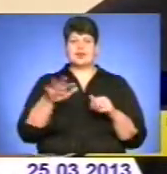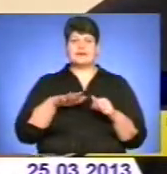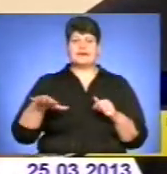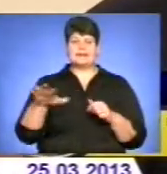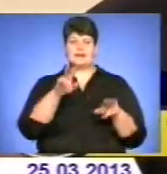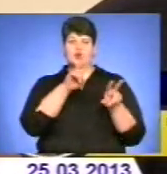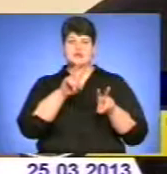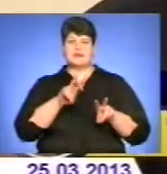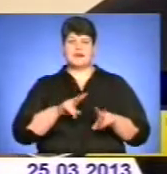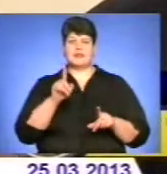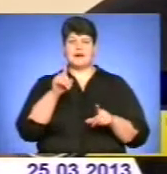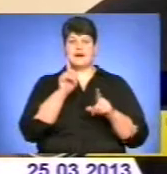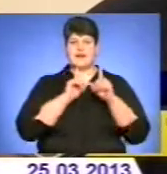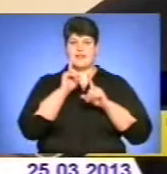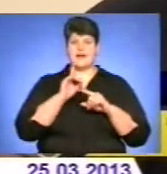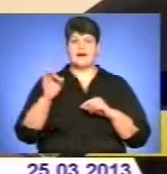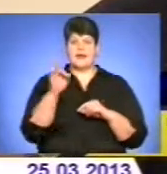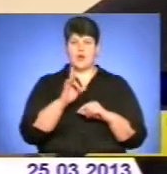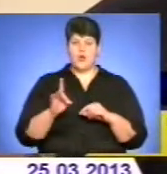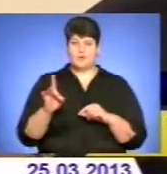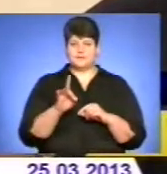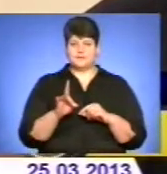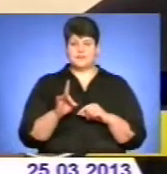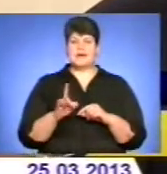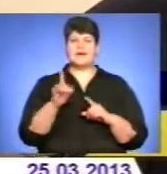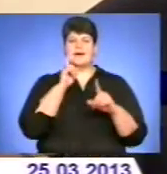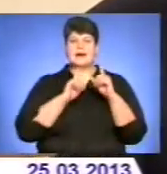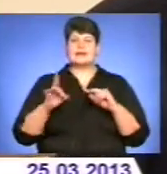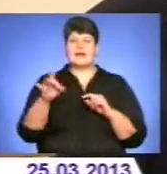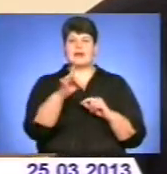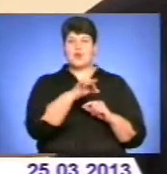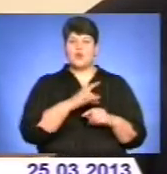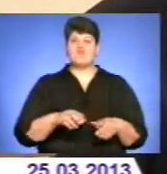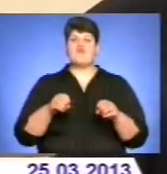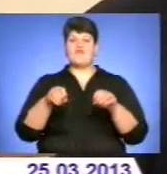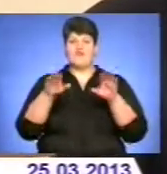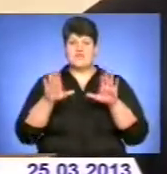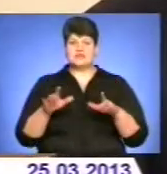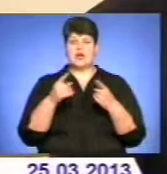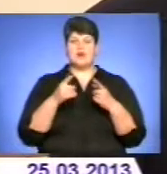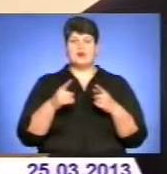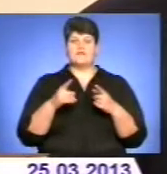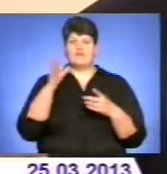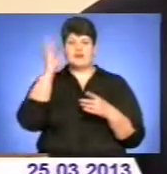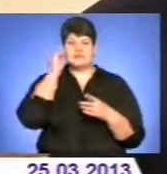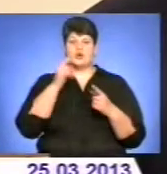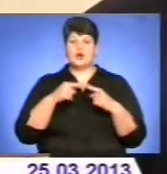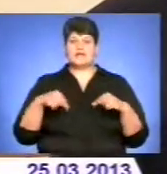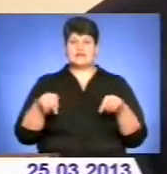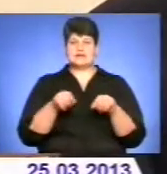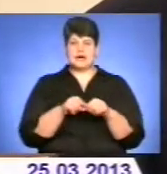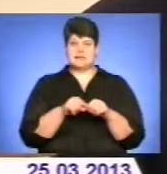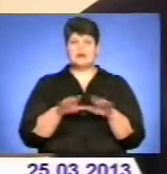який розглядала Рада регіонів. Рада регіонів вирішила вважати реалізацію державної політики в сфері сприяння